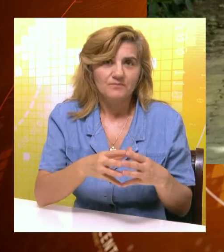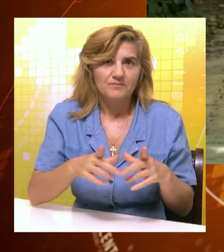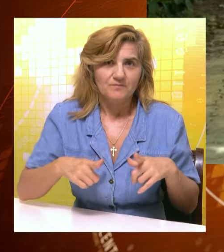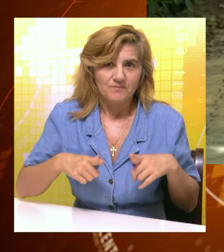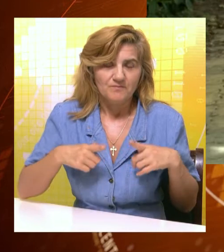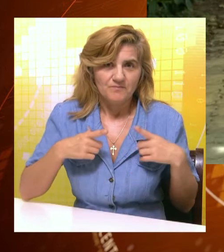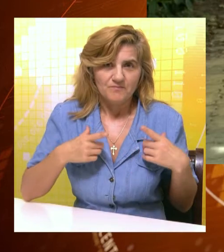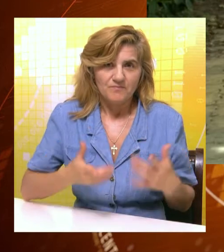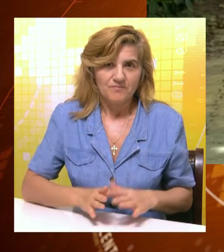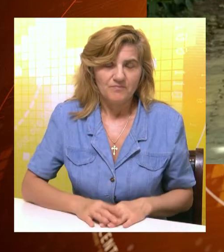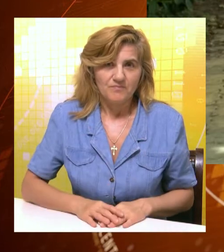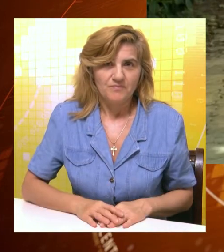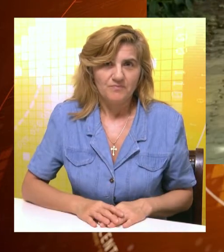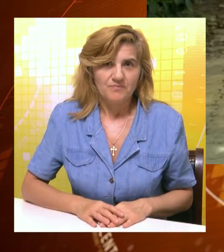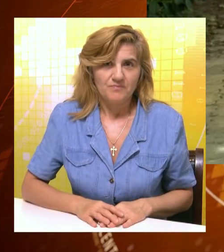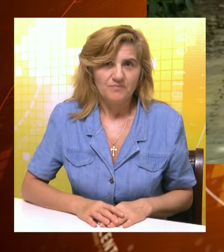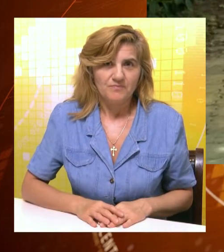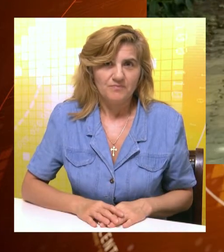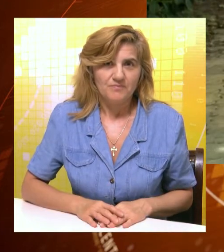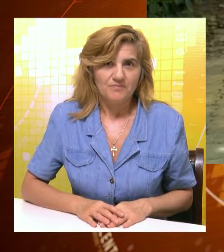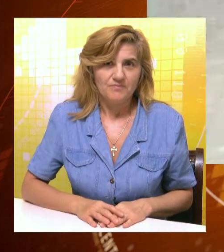eto, život je donio to.